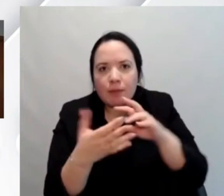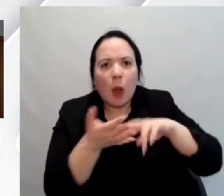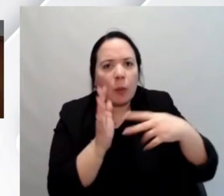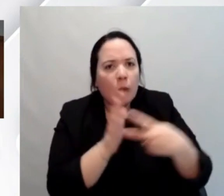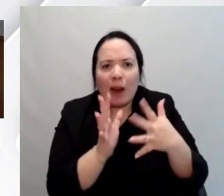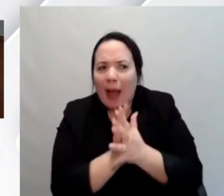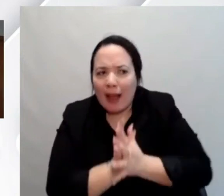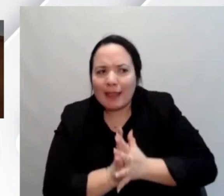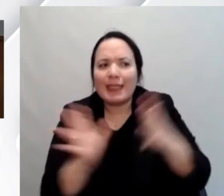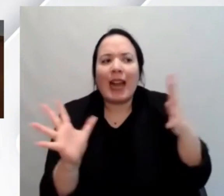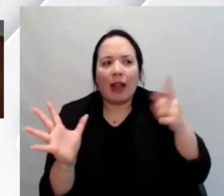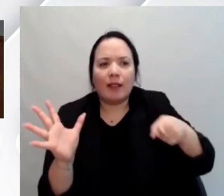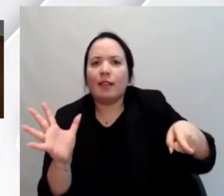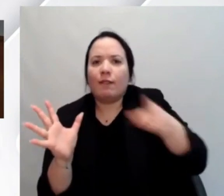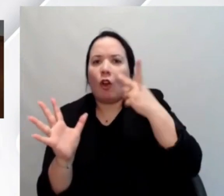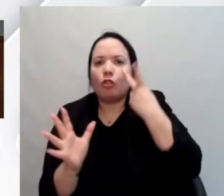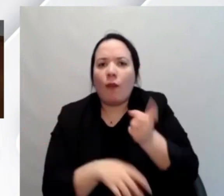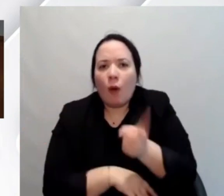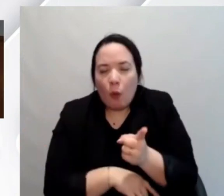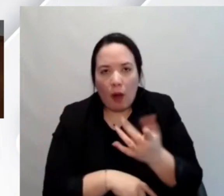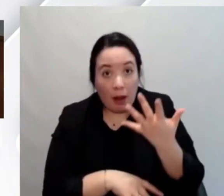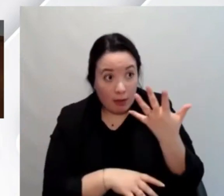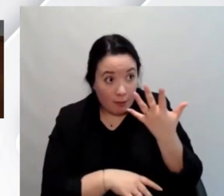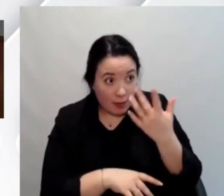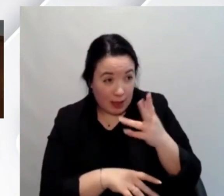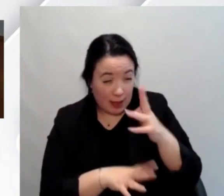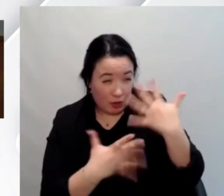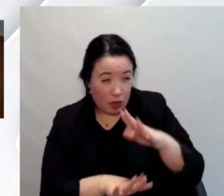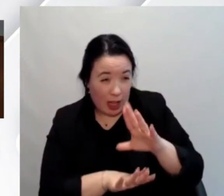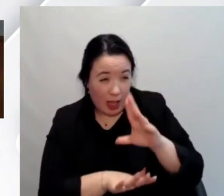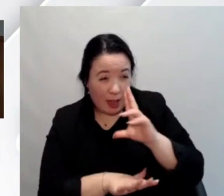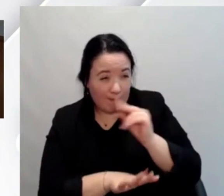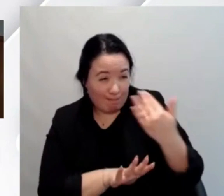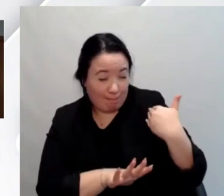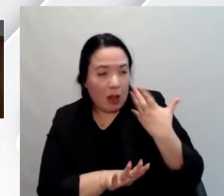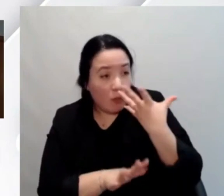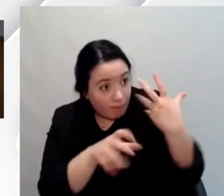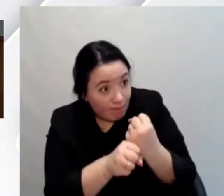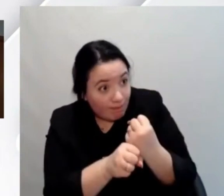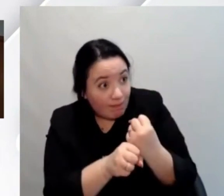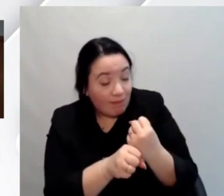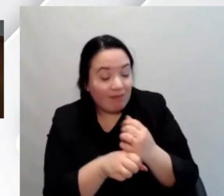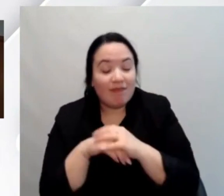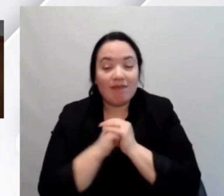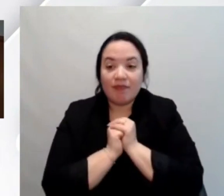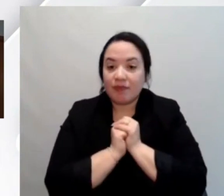concludere in velocità con una sintesi sabato sarebbe ottimale ma